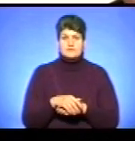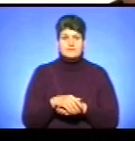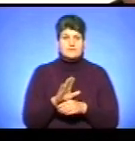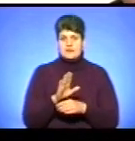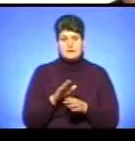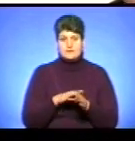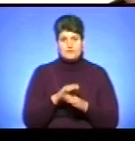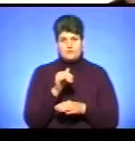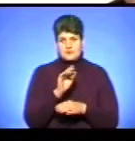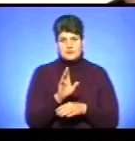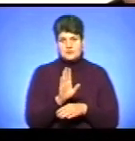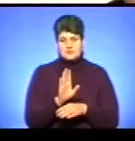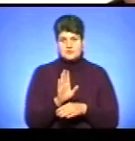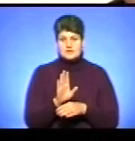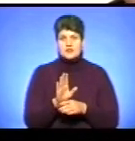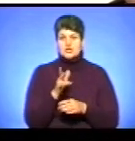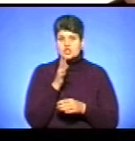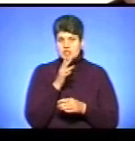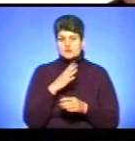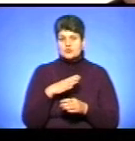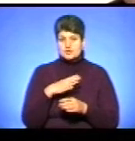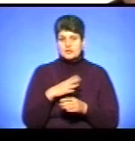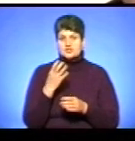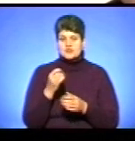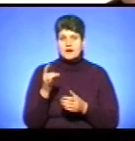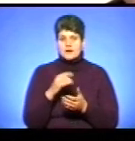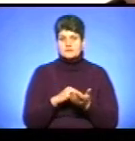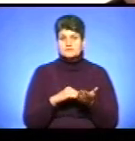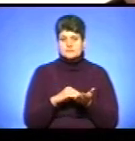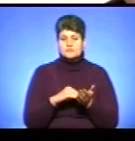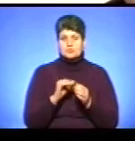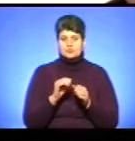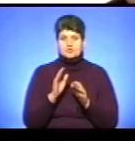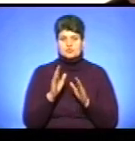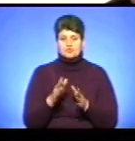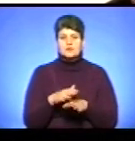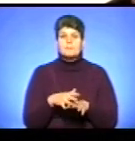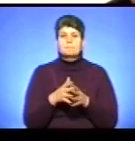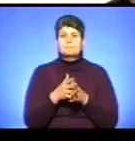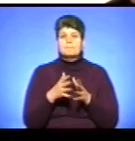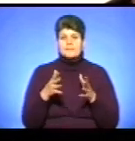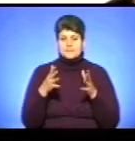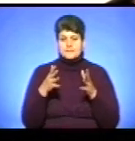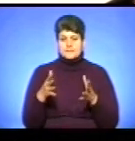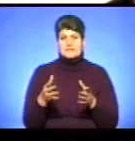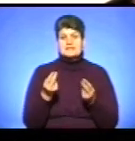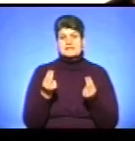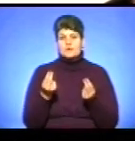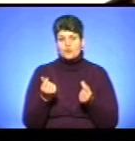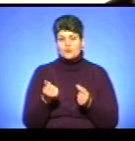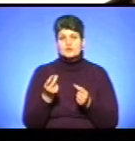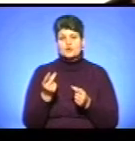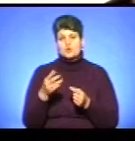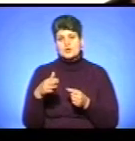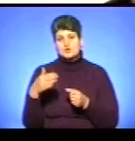місяця. Час очікування, я ще раз говорив, може бути значно довший, через те, що це і кошти, і друга